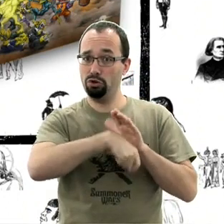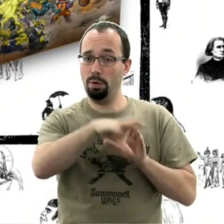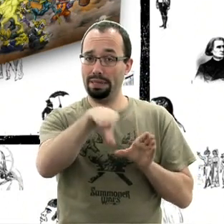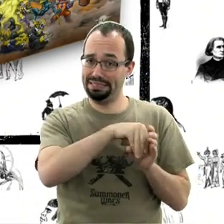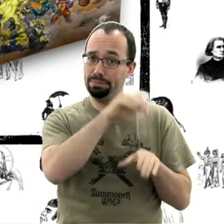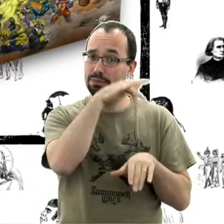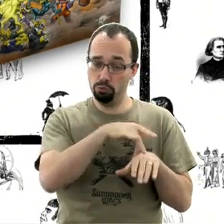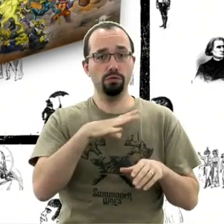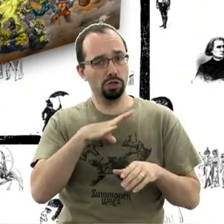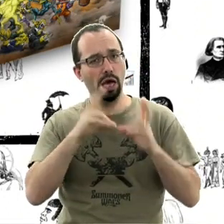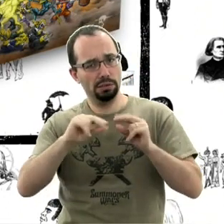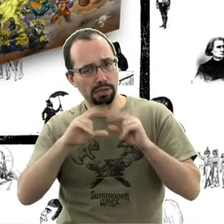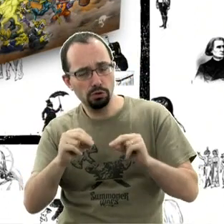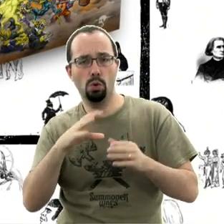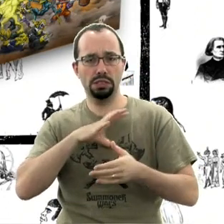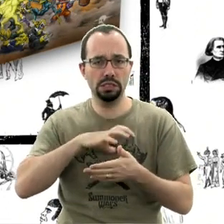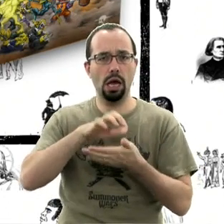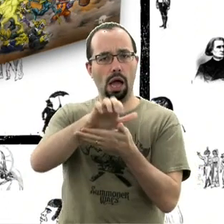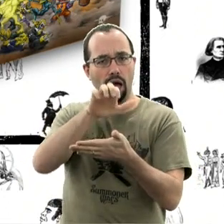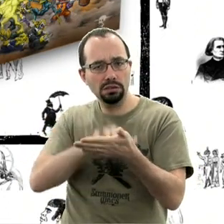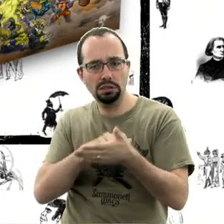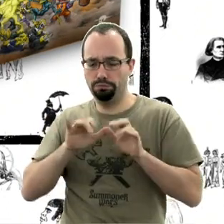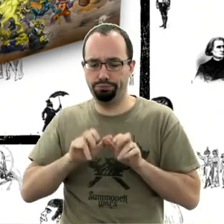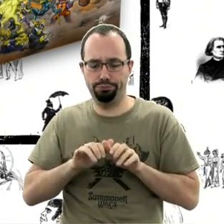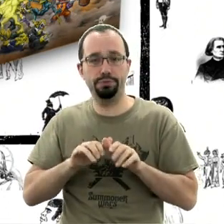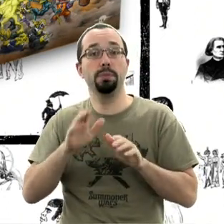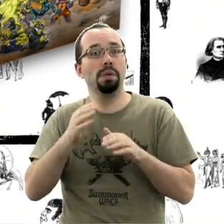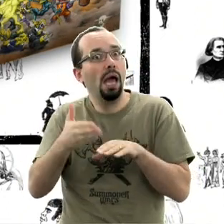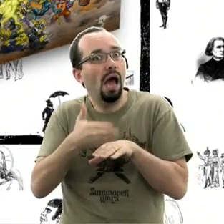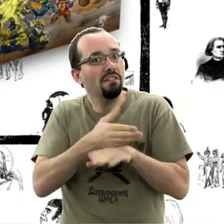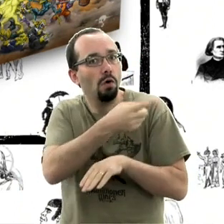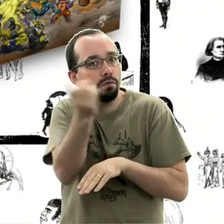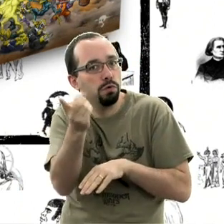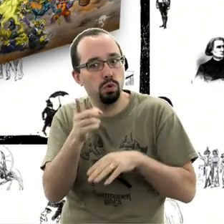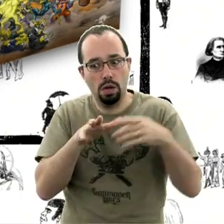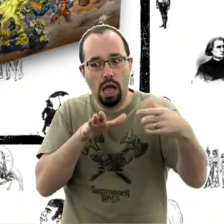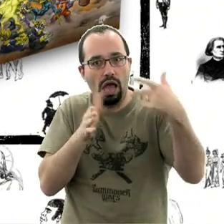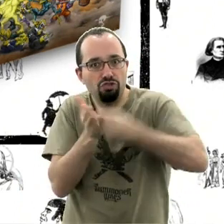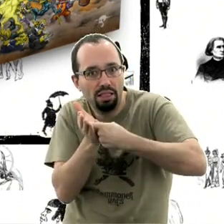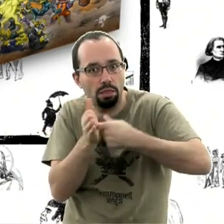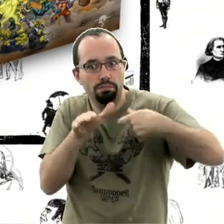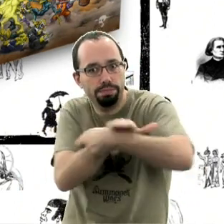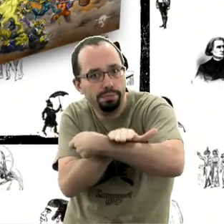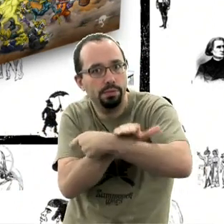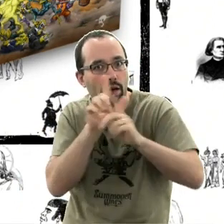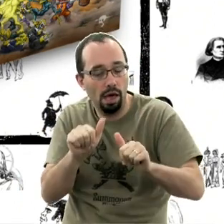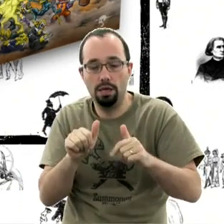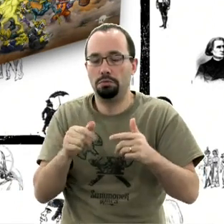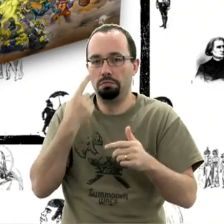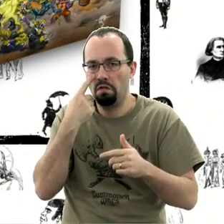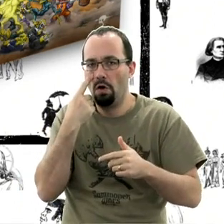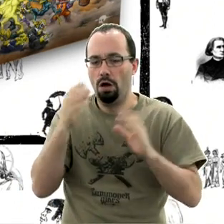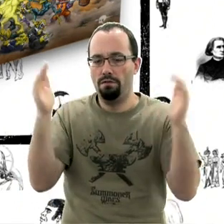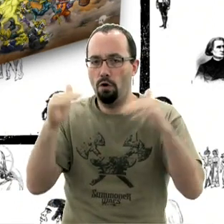explications, des articles. Et avant de mettre de l'argent dans un Kickstarter, vous allez sur les forums en discuter, vous lisez des news,